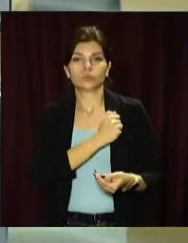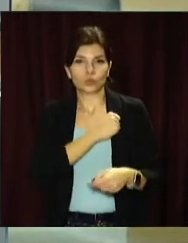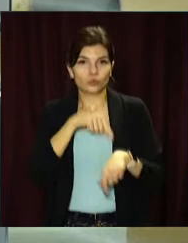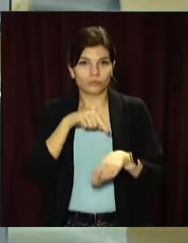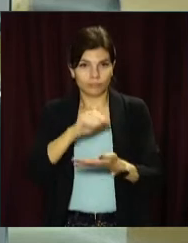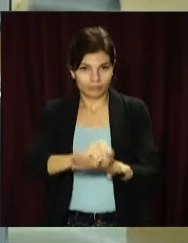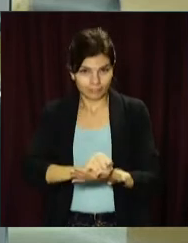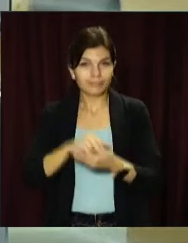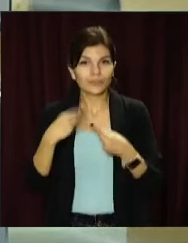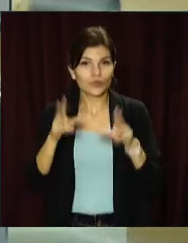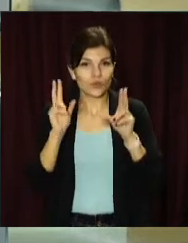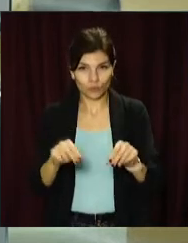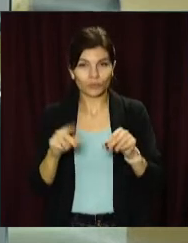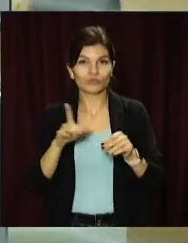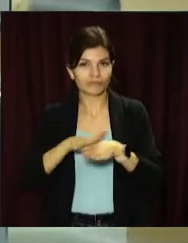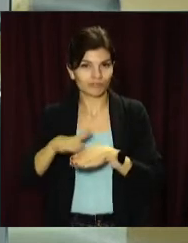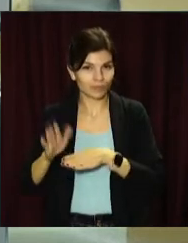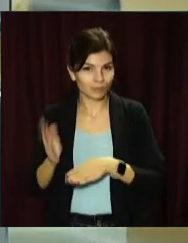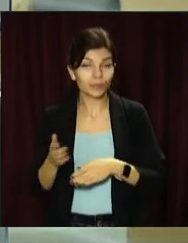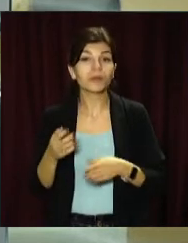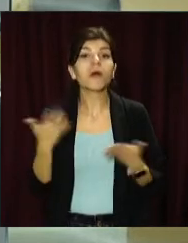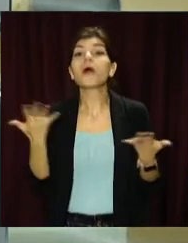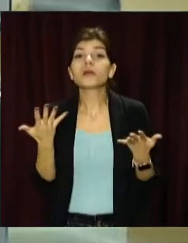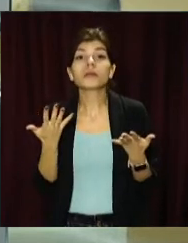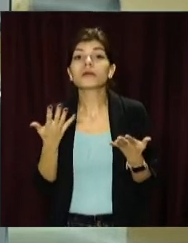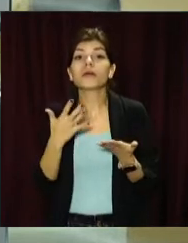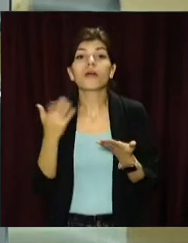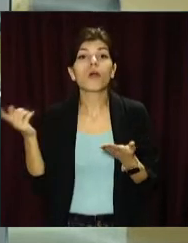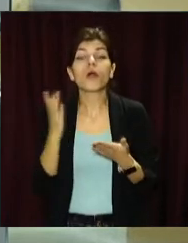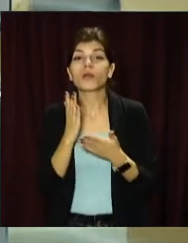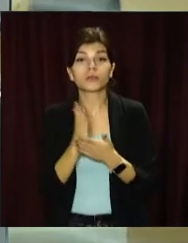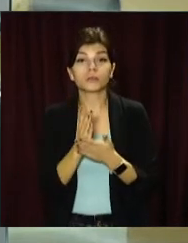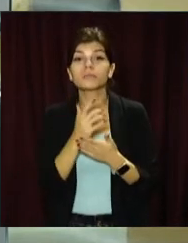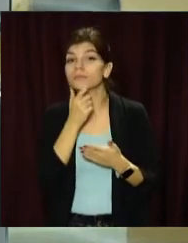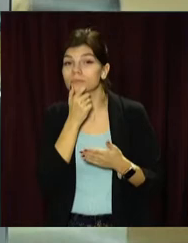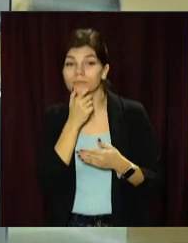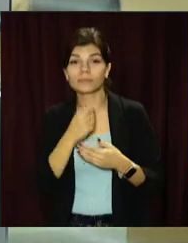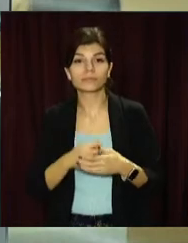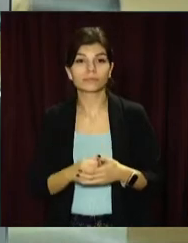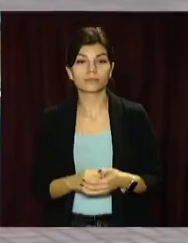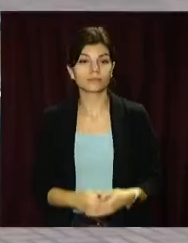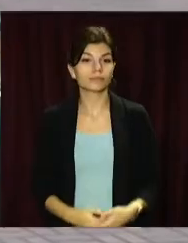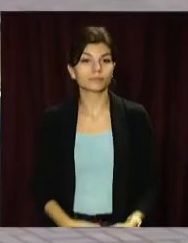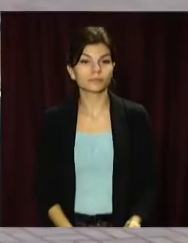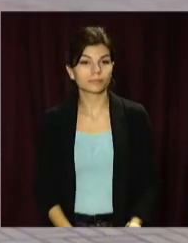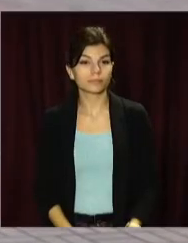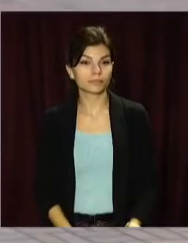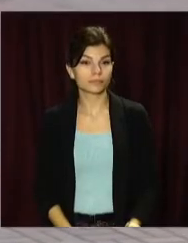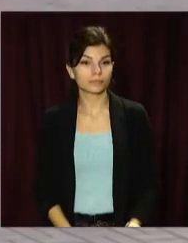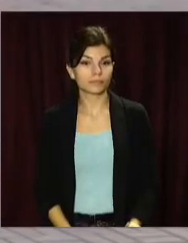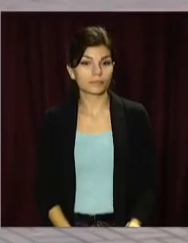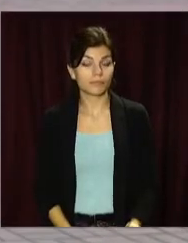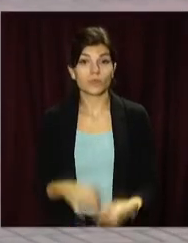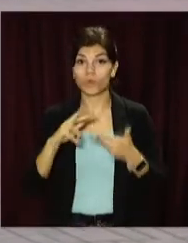та продемонстрував екіпірування і спецзасоби, які вони мають на озброєні. Подробиці далі в сюжеті. У Кам